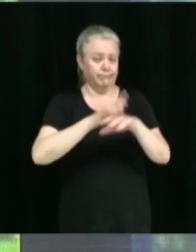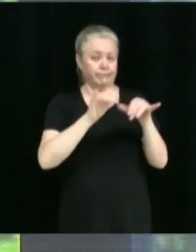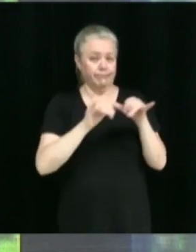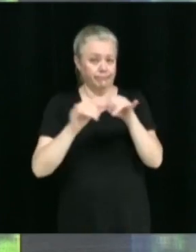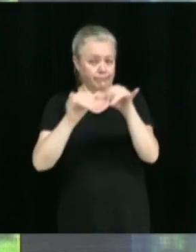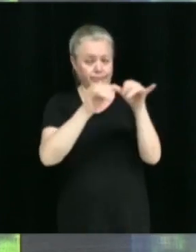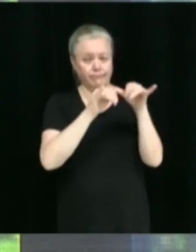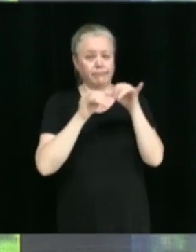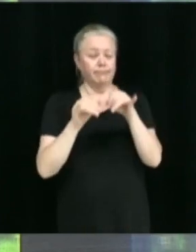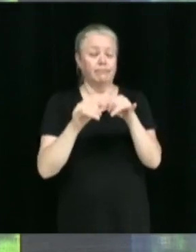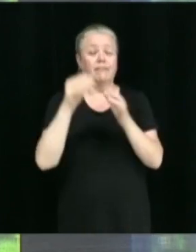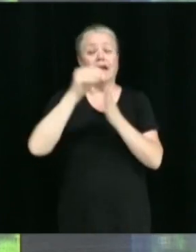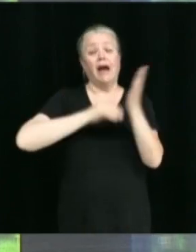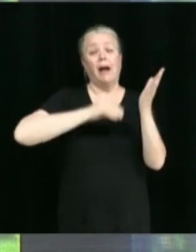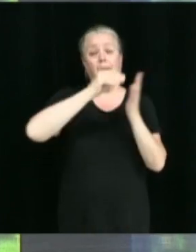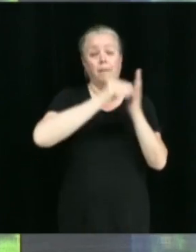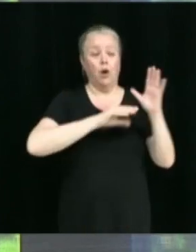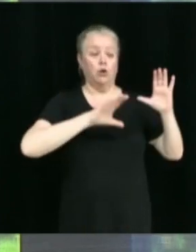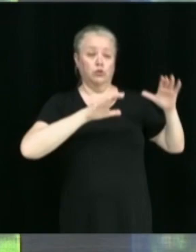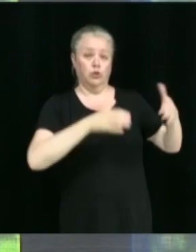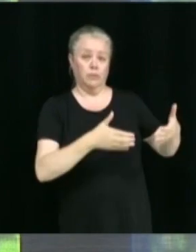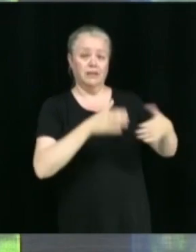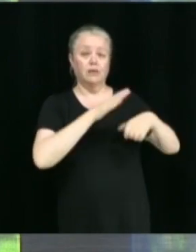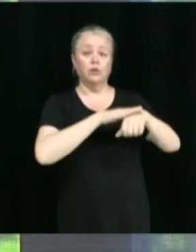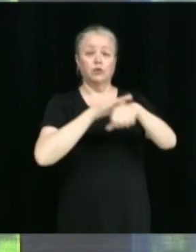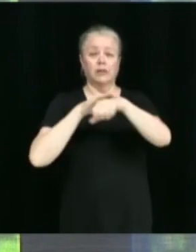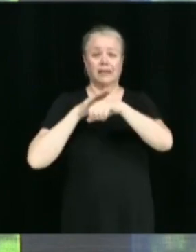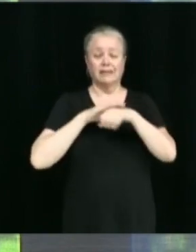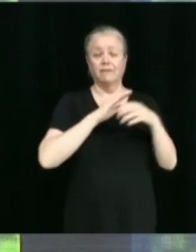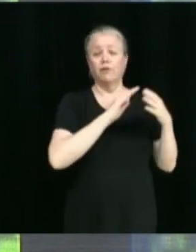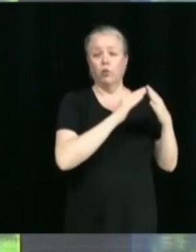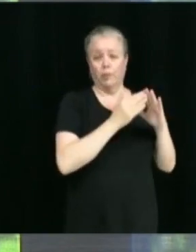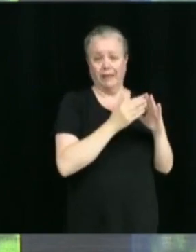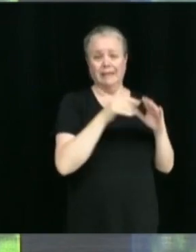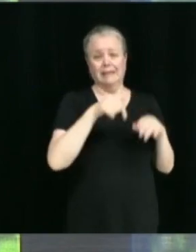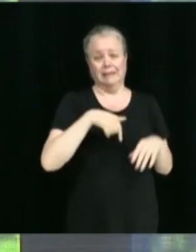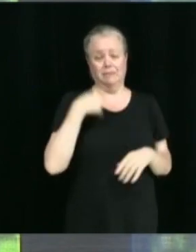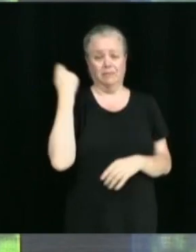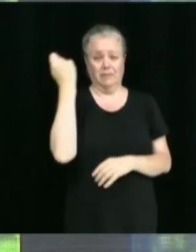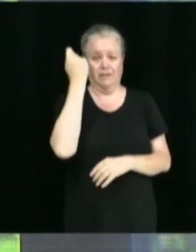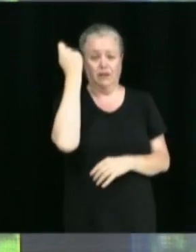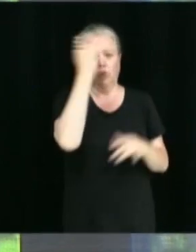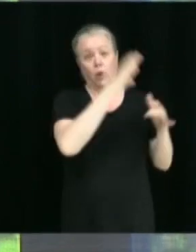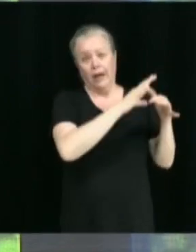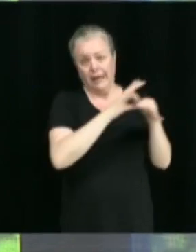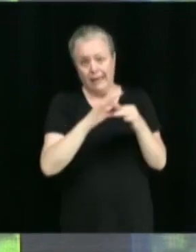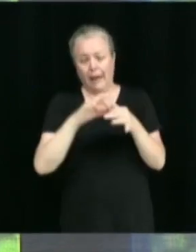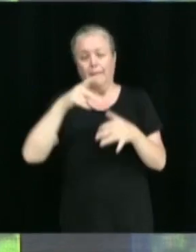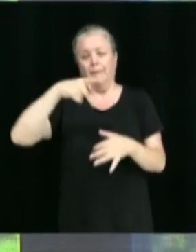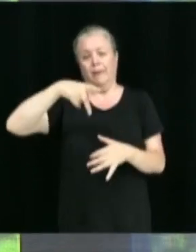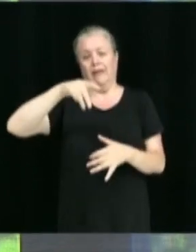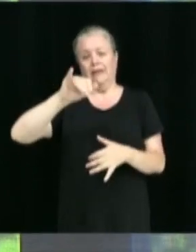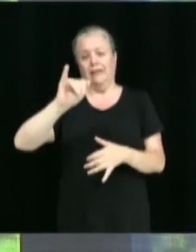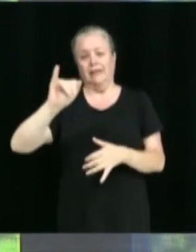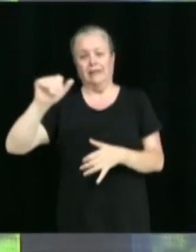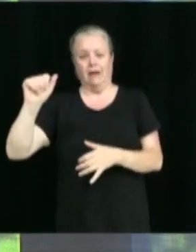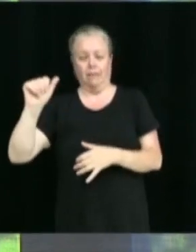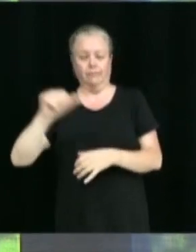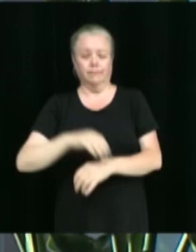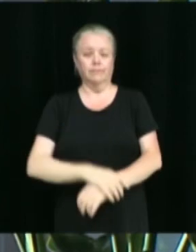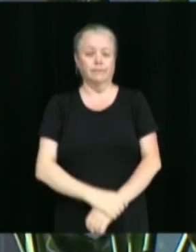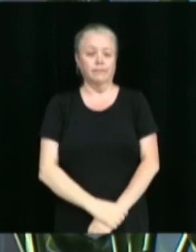consultatif d'urbanisme de Ville de Vittoraville relatif à des projets de plantation et d'intégration architecturale.